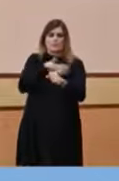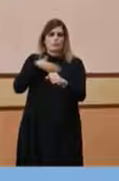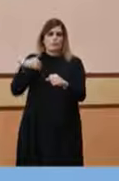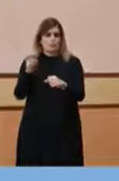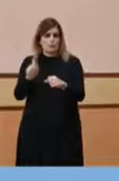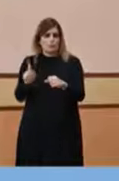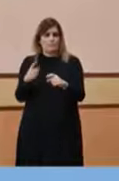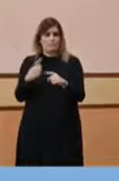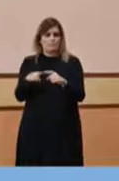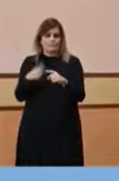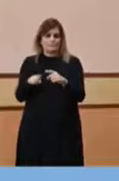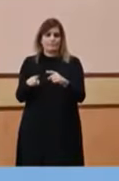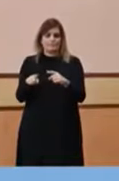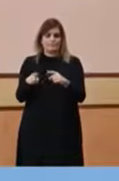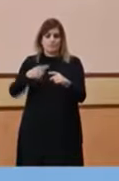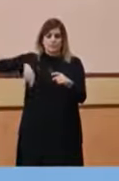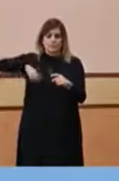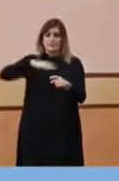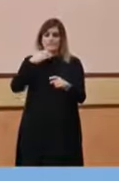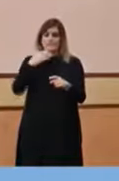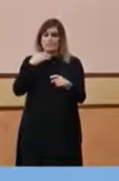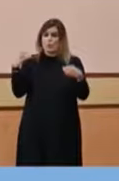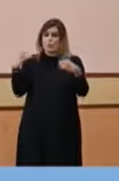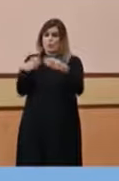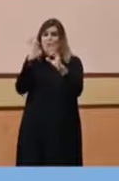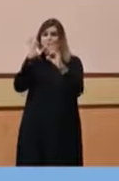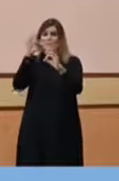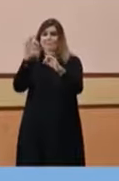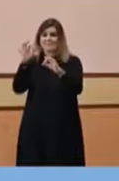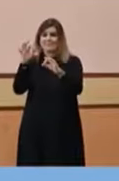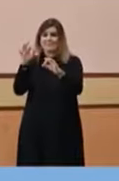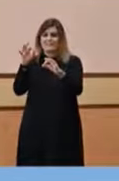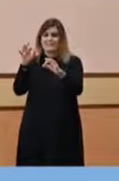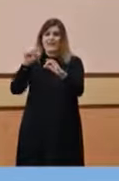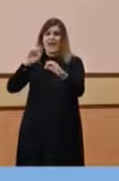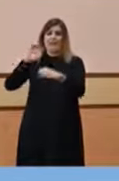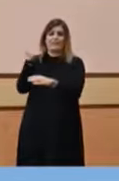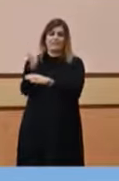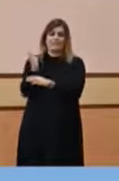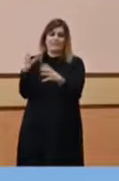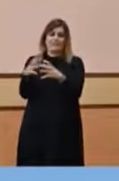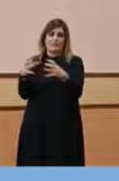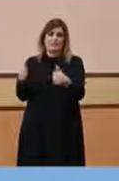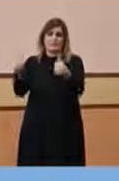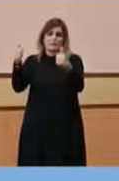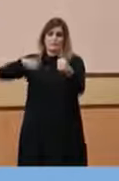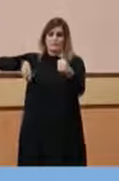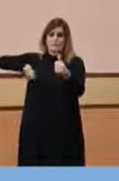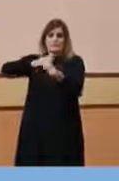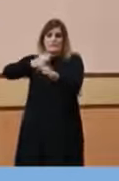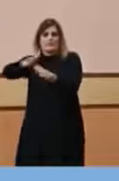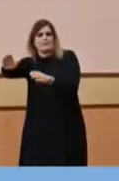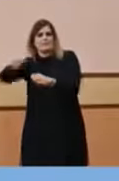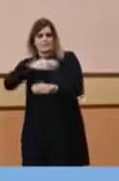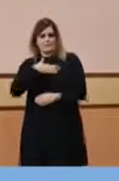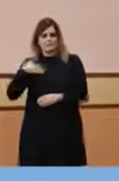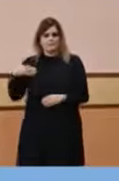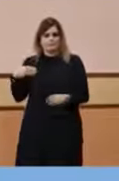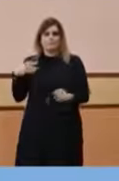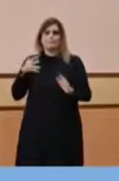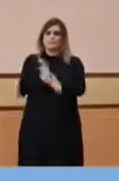que sabem que els efectes en aquest grup poblacional són més greus i els voldríem evitar. Per tant,